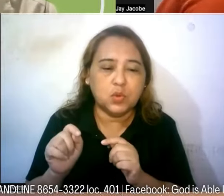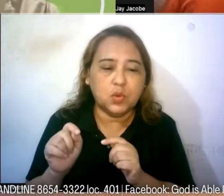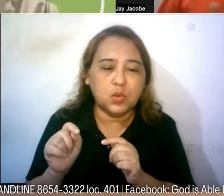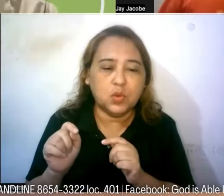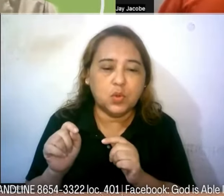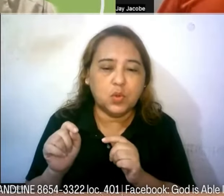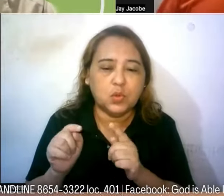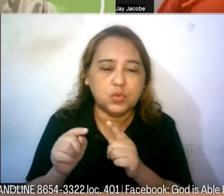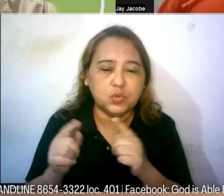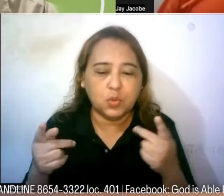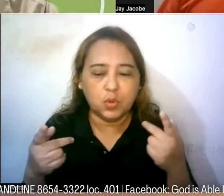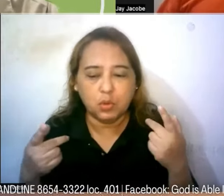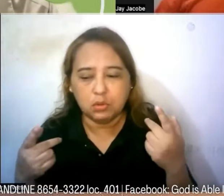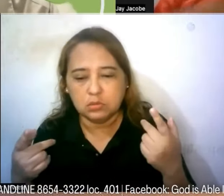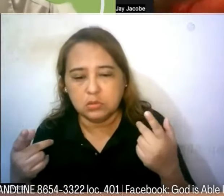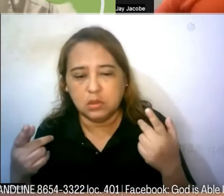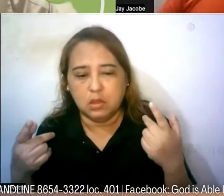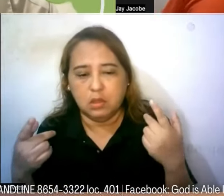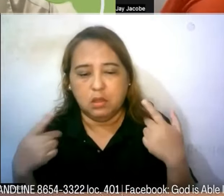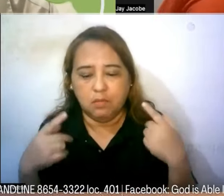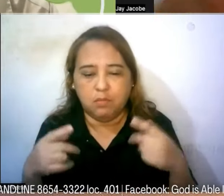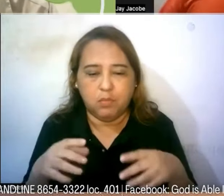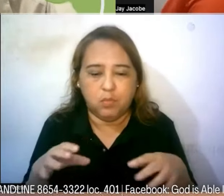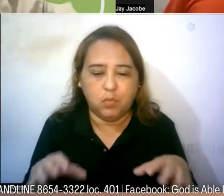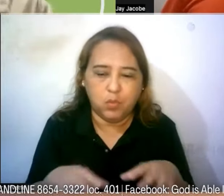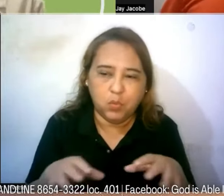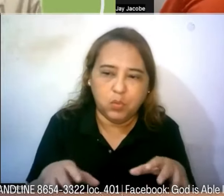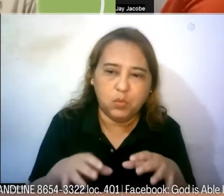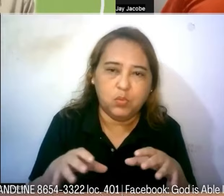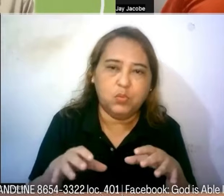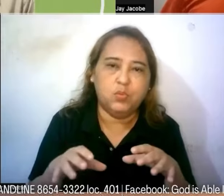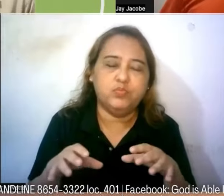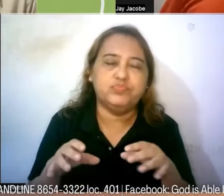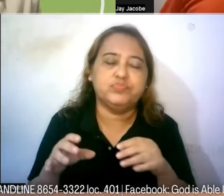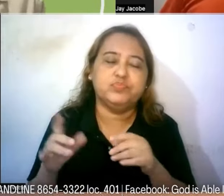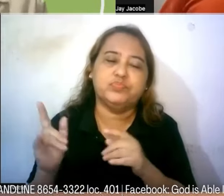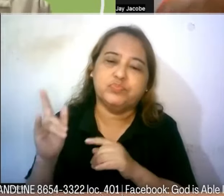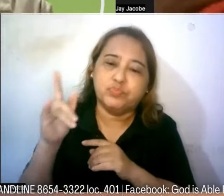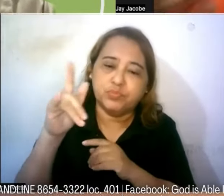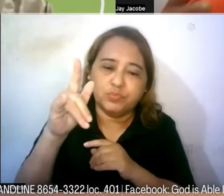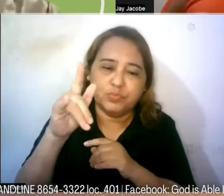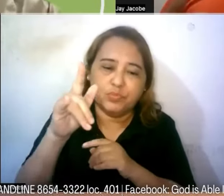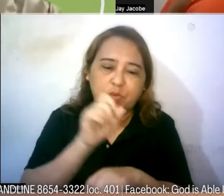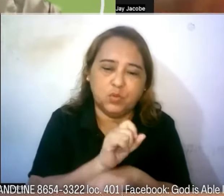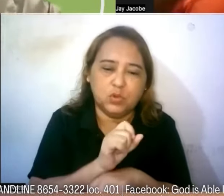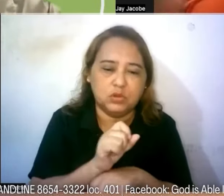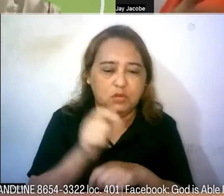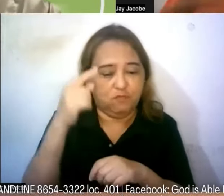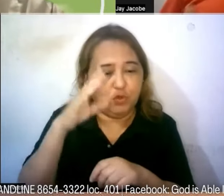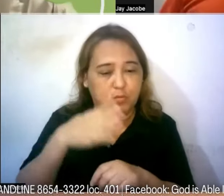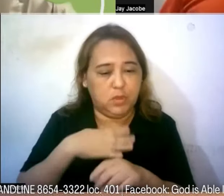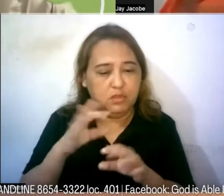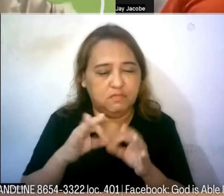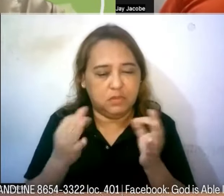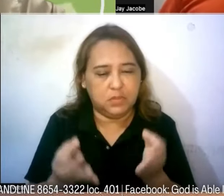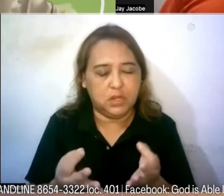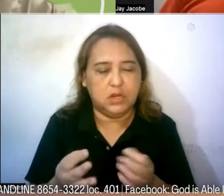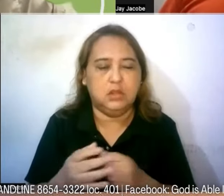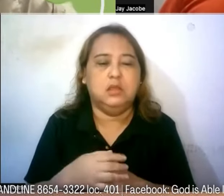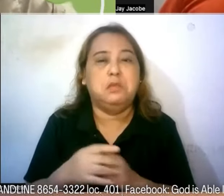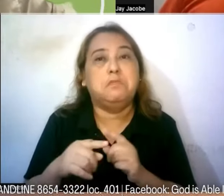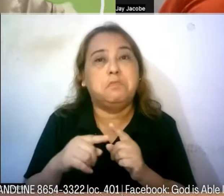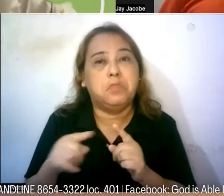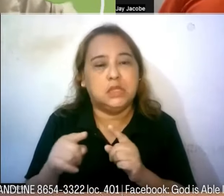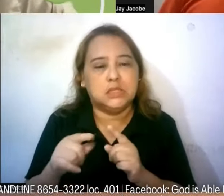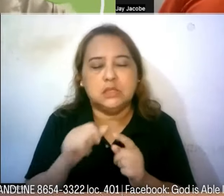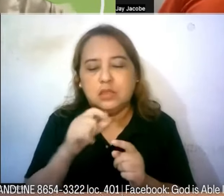magandang buhay ang aking mga anak nag-try po ako sa abroad ginawa ko po lahat but hindi lang po work but I still continue my calling as a